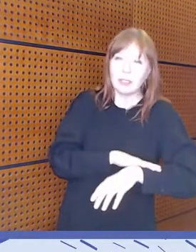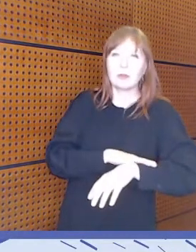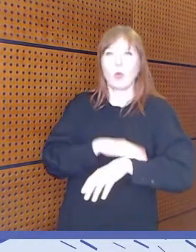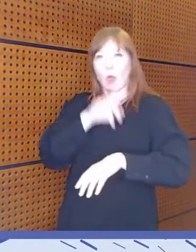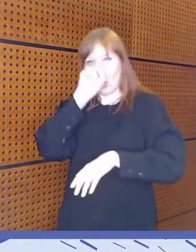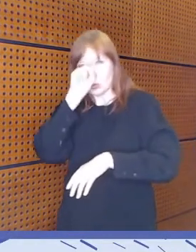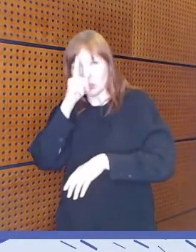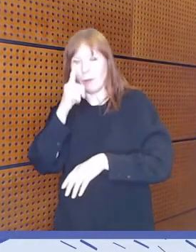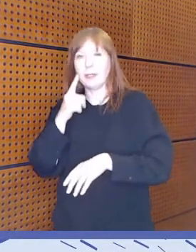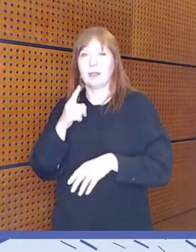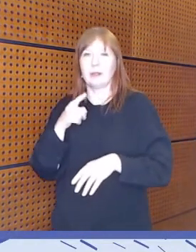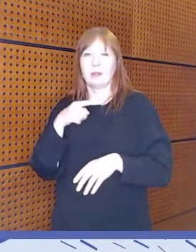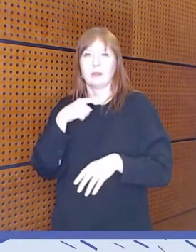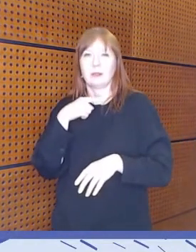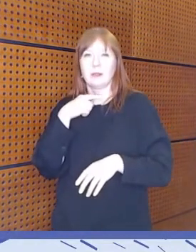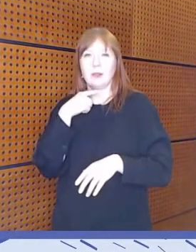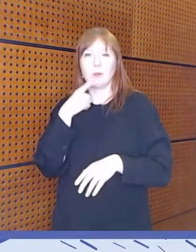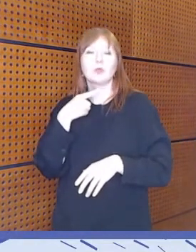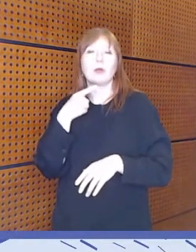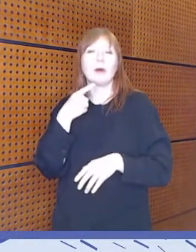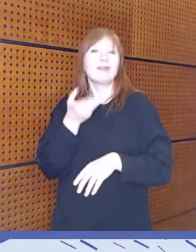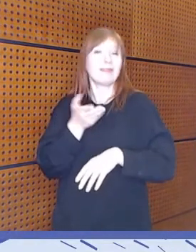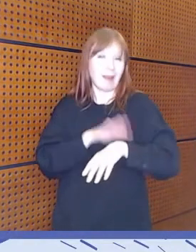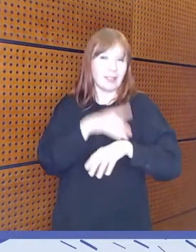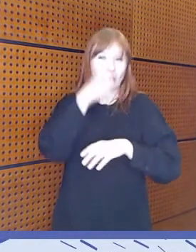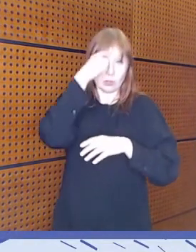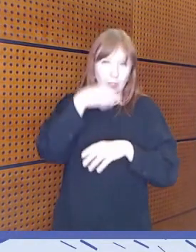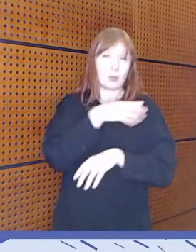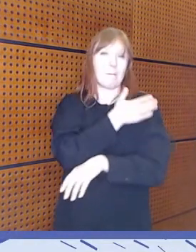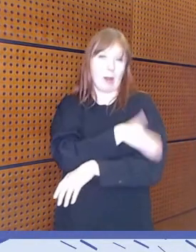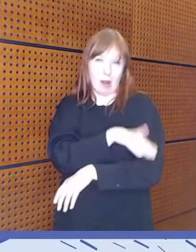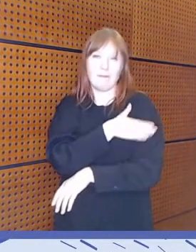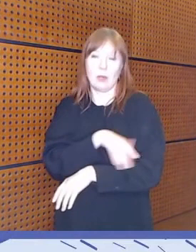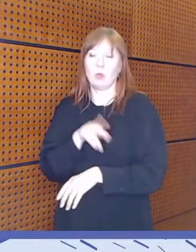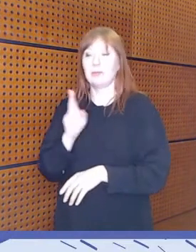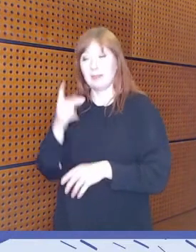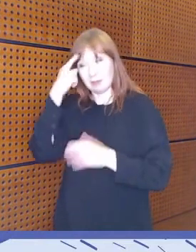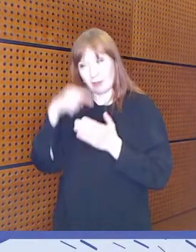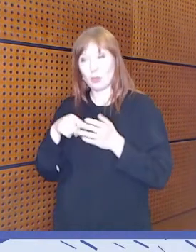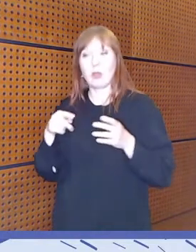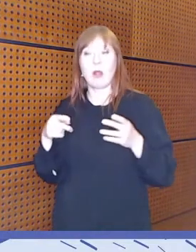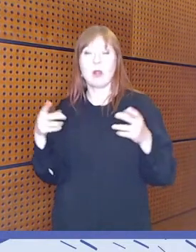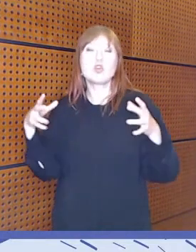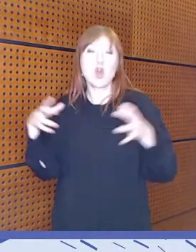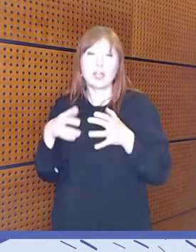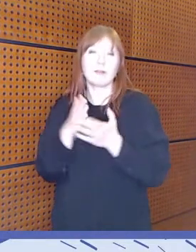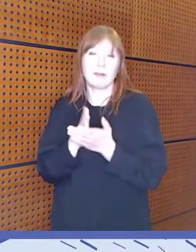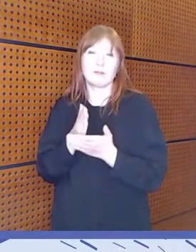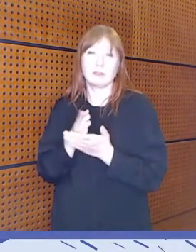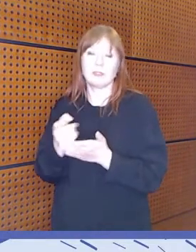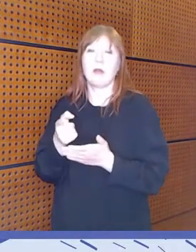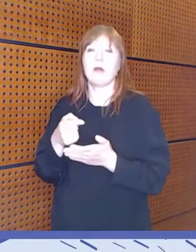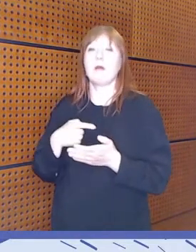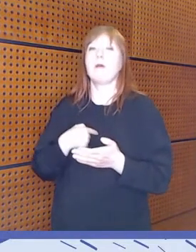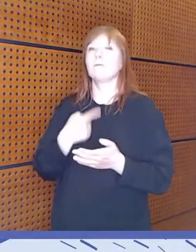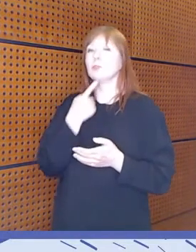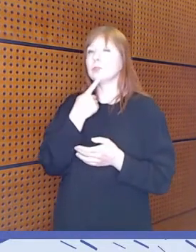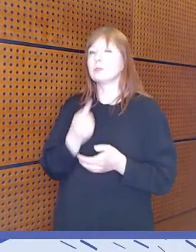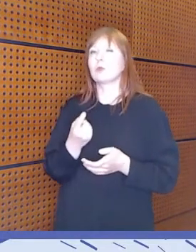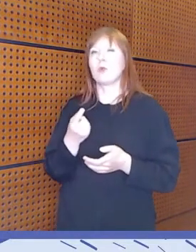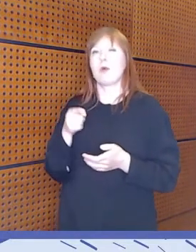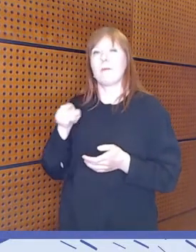me puhutaan taidoista, me puhutaan palveluista, puhutaan konkreettisesti asioista, niin mä sanoisin niin, että olisi hyvä nyt